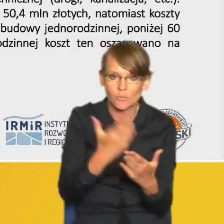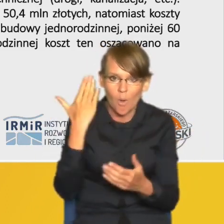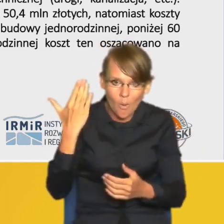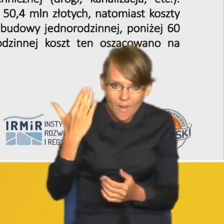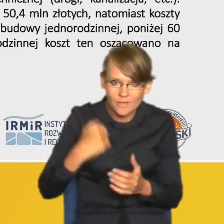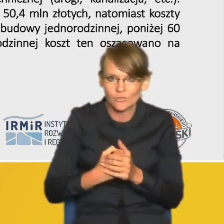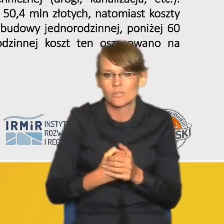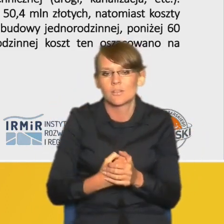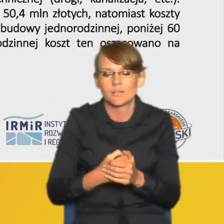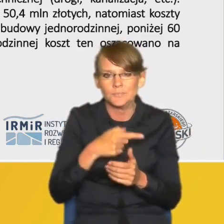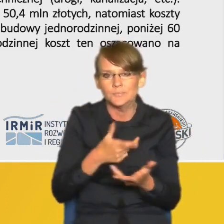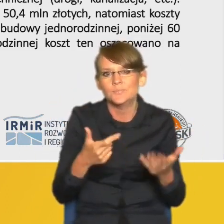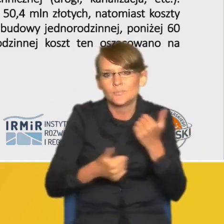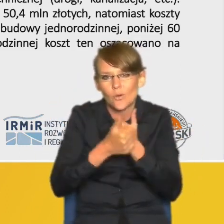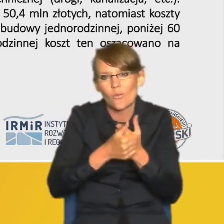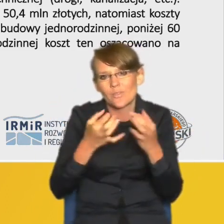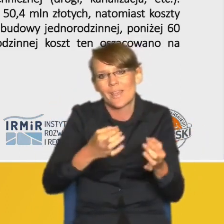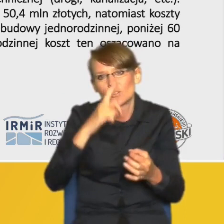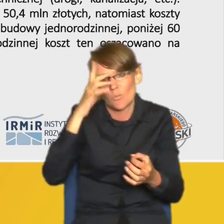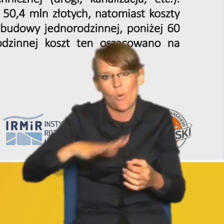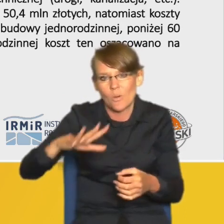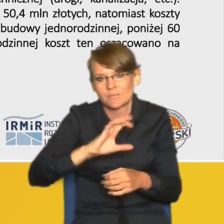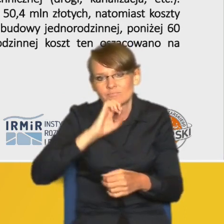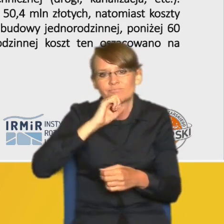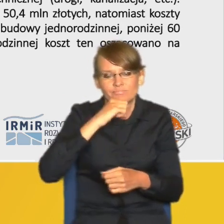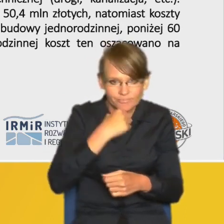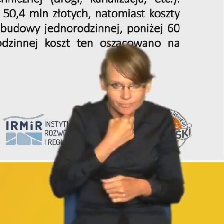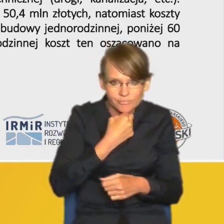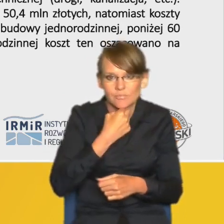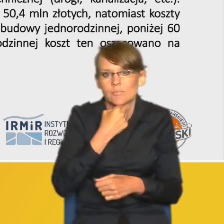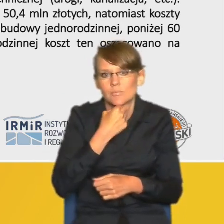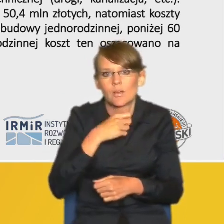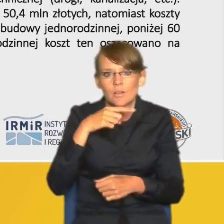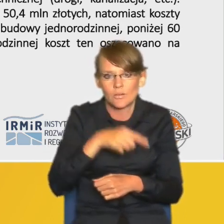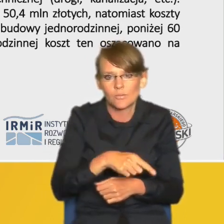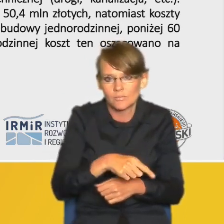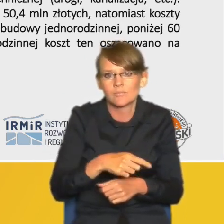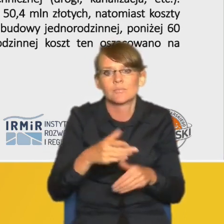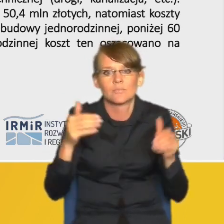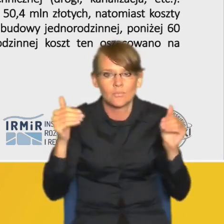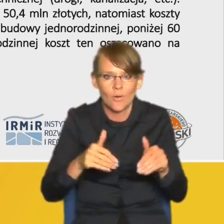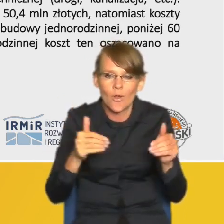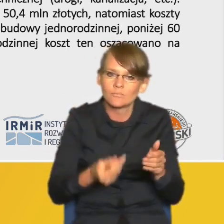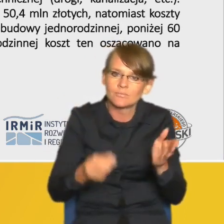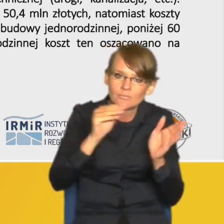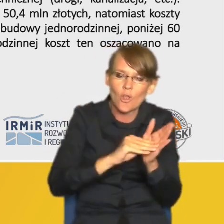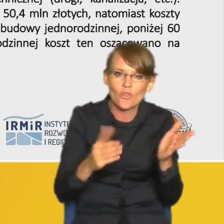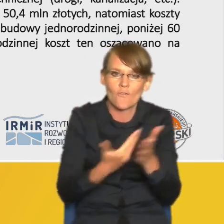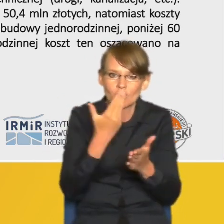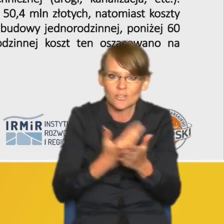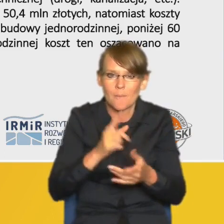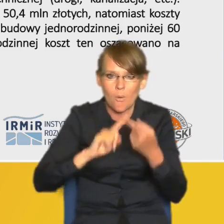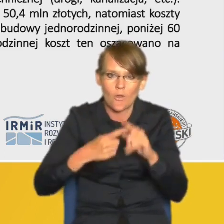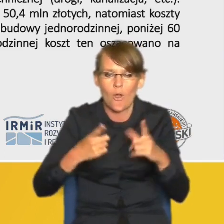wydaniu w związku ze starzejącym się jednak społeczeństwem polskim a mianowicie dającym możliwość prowadzenia nowoczesnej polityki